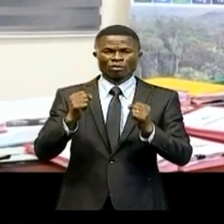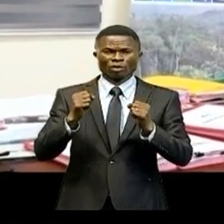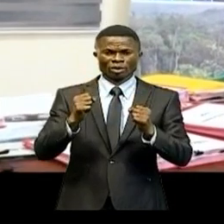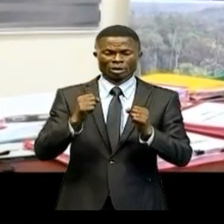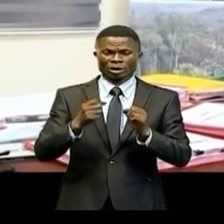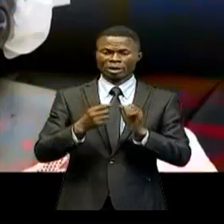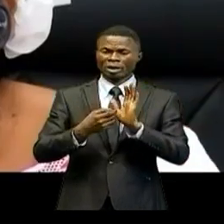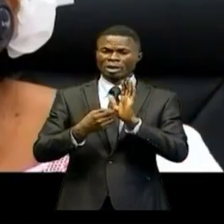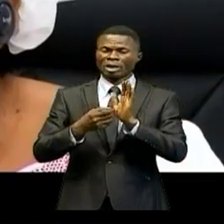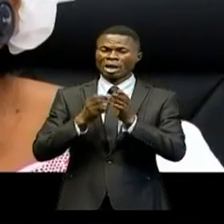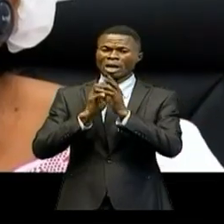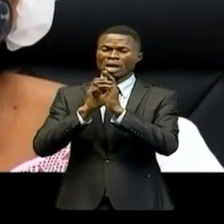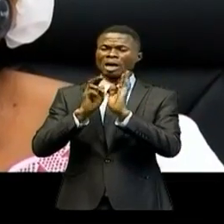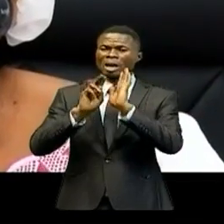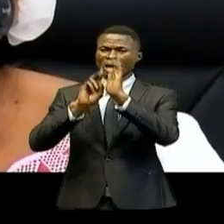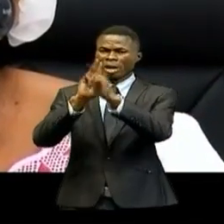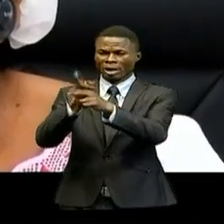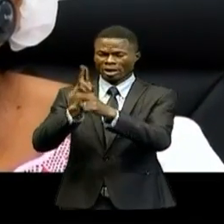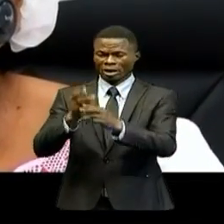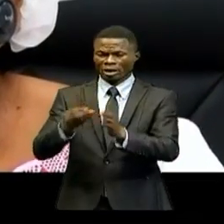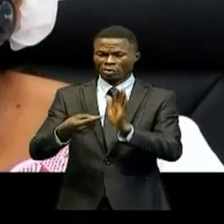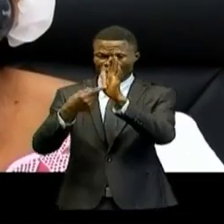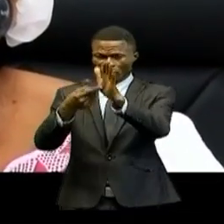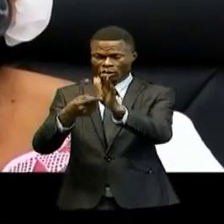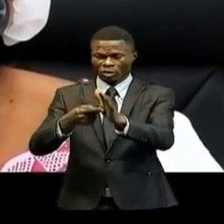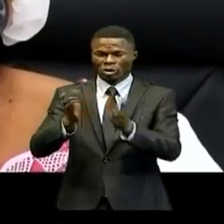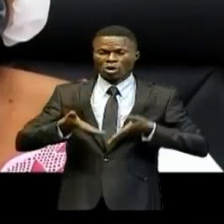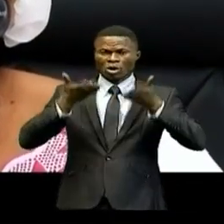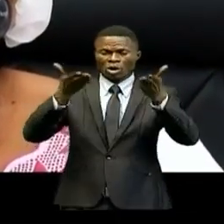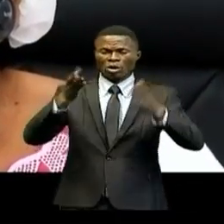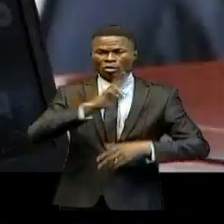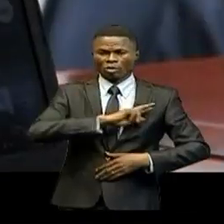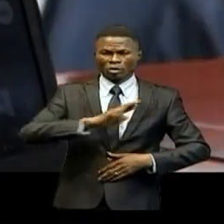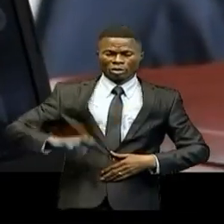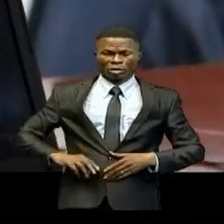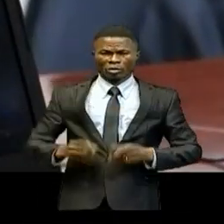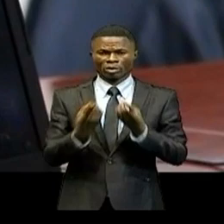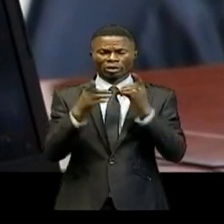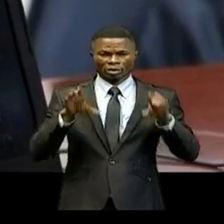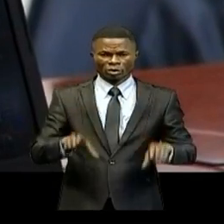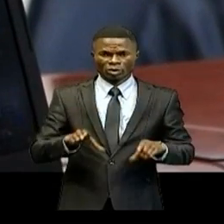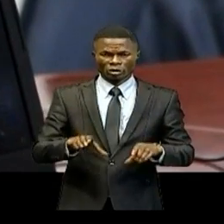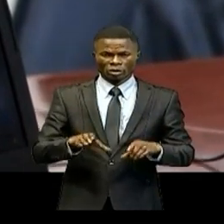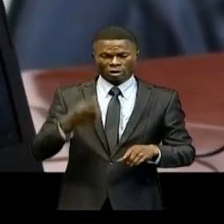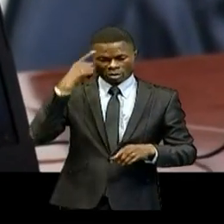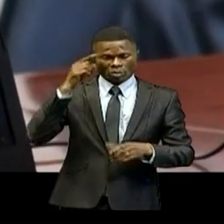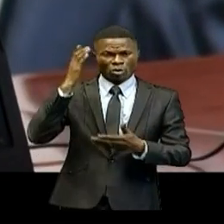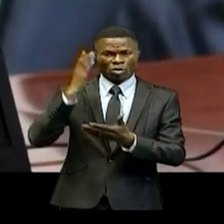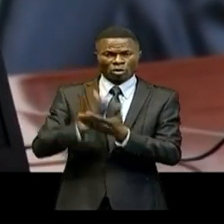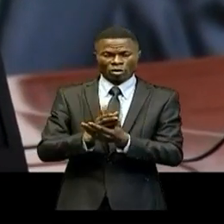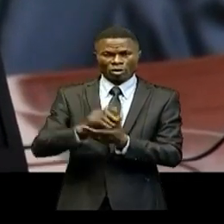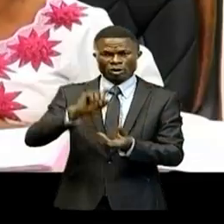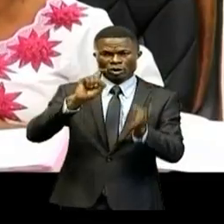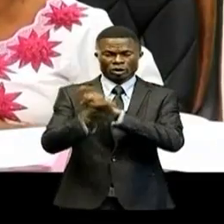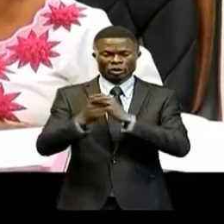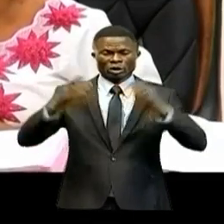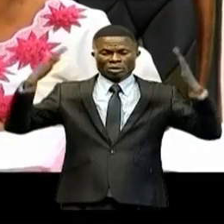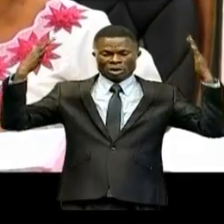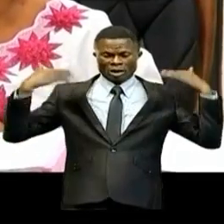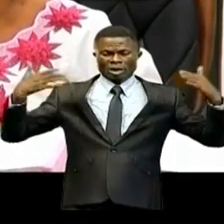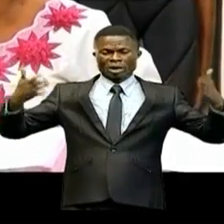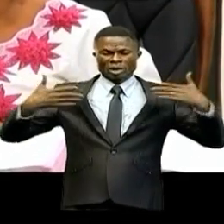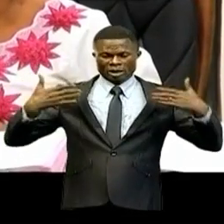présenté au Conseil les propositions de la République démocratique du Congo pour lutter contre les changements climatiques,